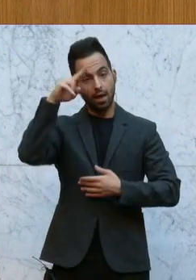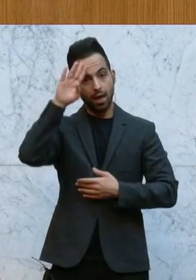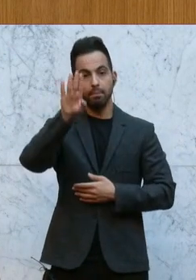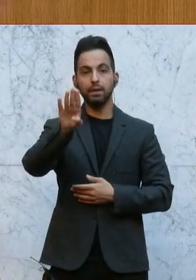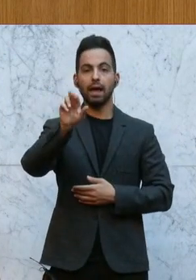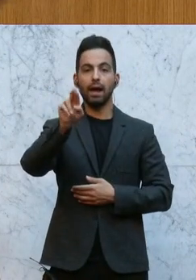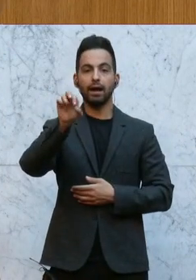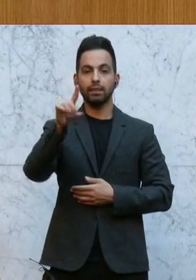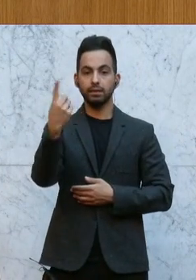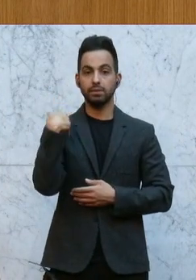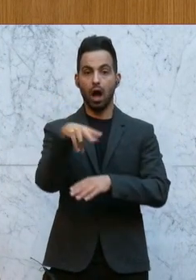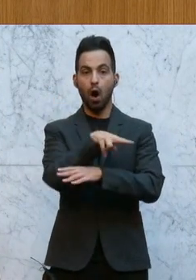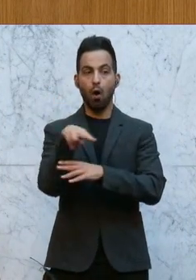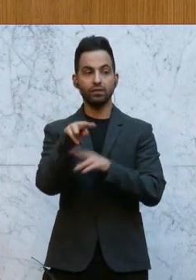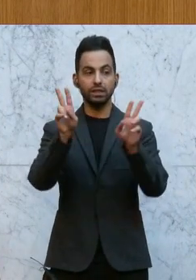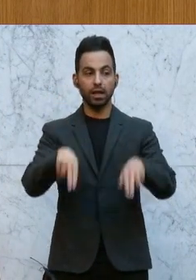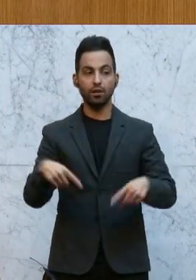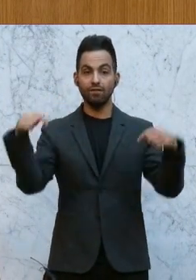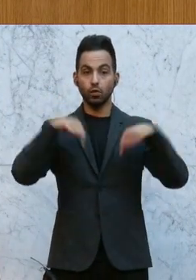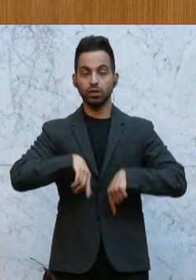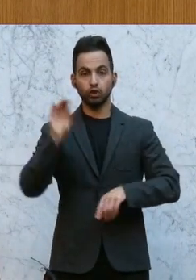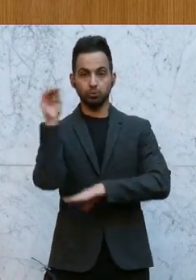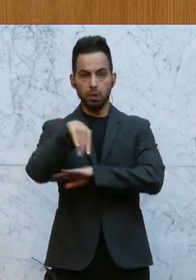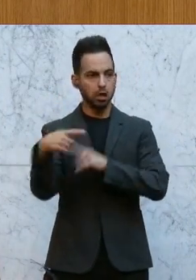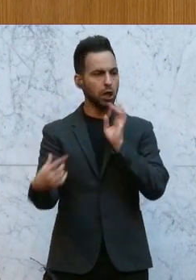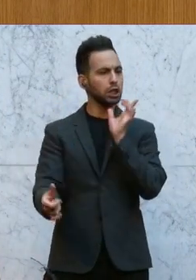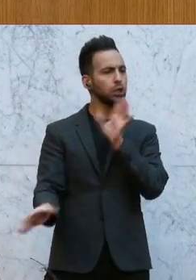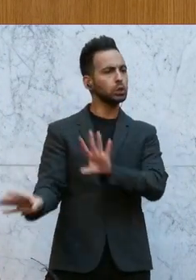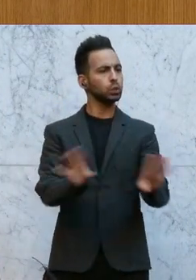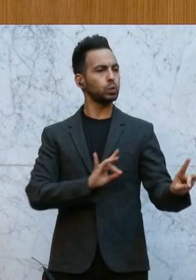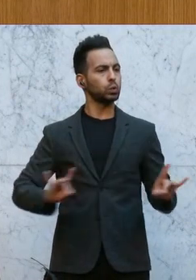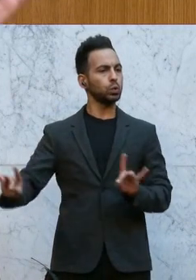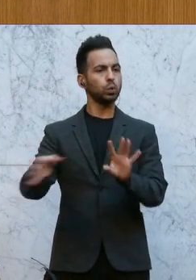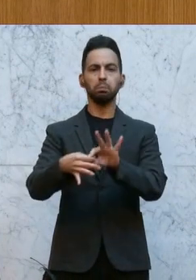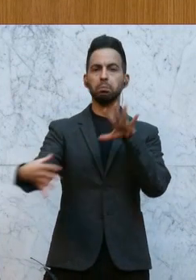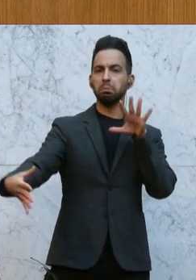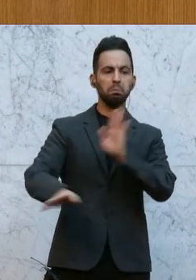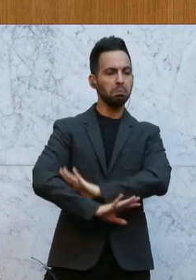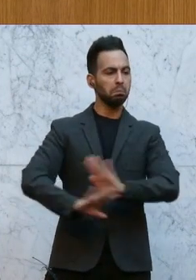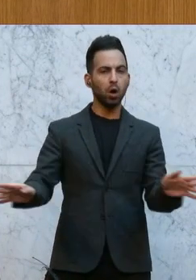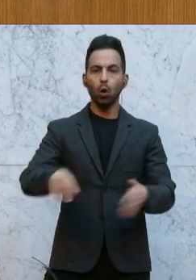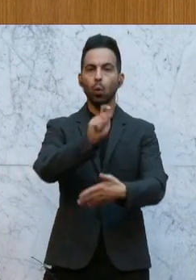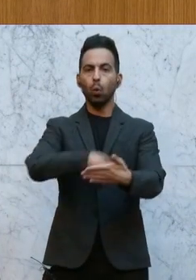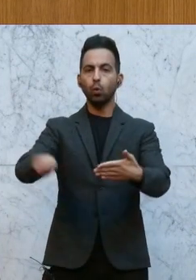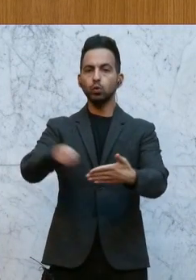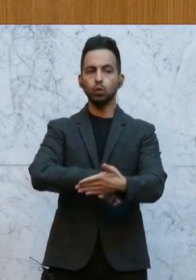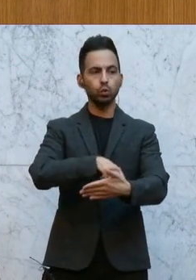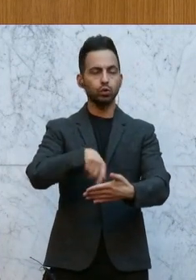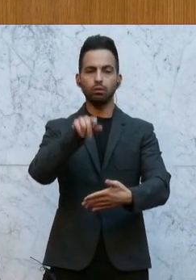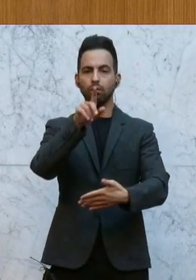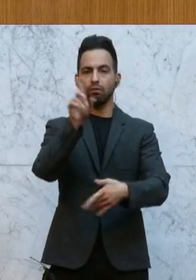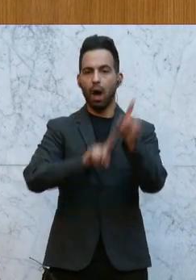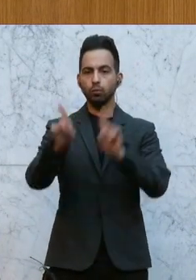wurde dann Aufsichtsratsvorsitzender nach seiner Spende. sagt, das hat alles mit, das hat überhaupt nichts damit zu tun. Das gilt die Unschuldsvermutung natürlich, wie immer.